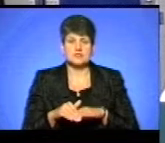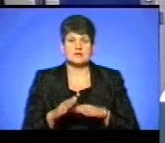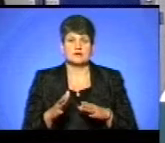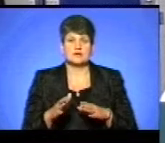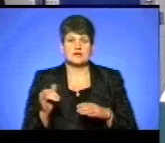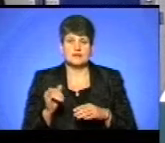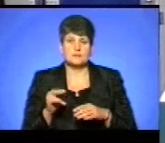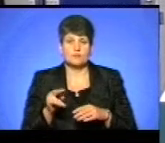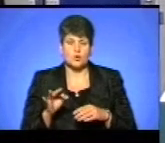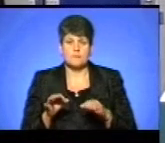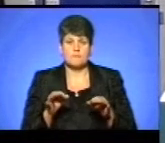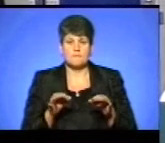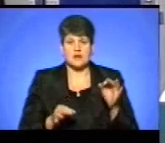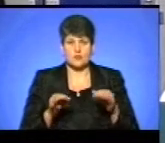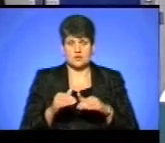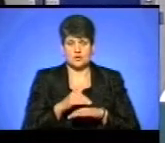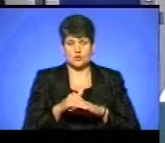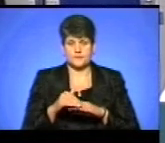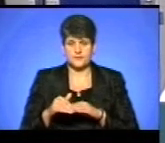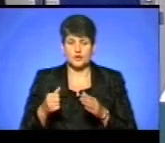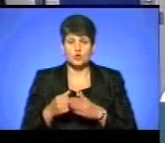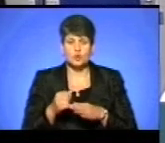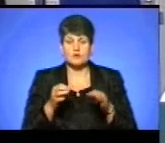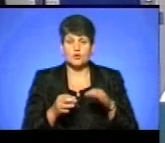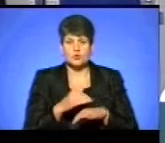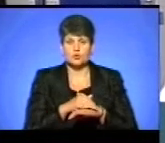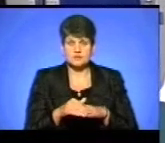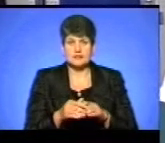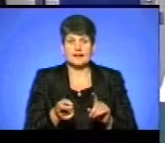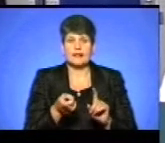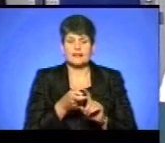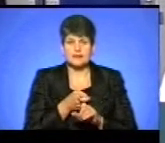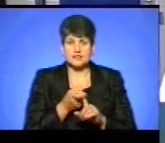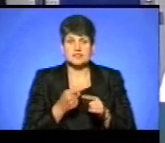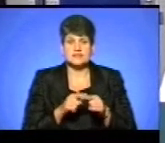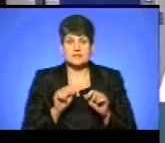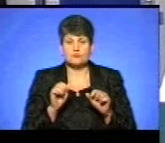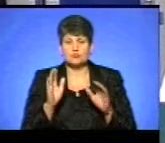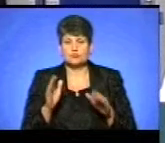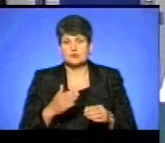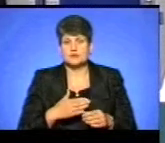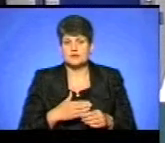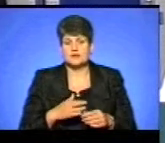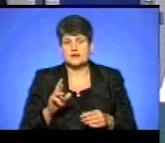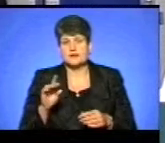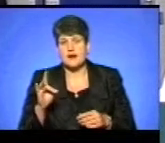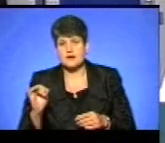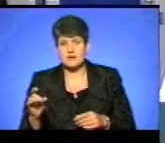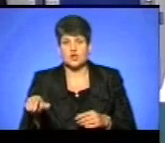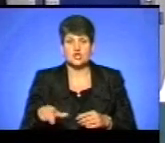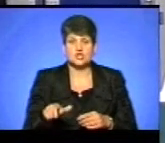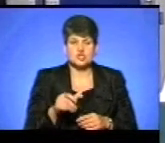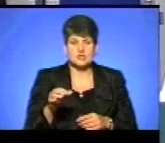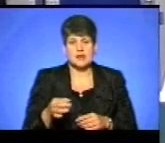вулиць або по природних рубежах. До природних рубежів належать, це може бути яр, може бути річка, може бути став,